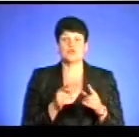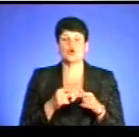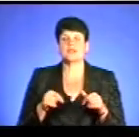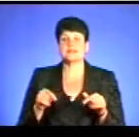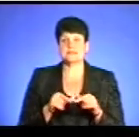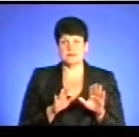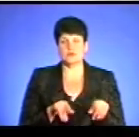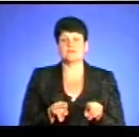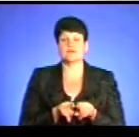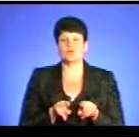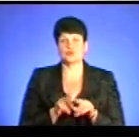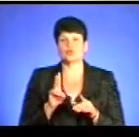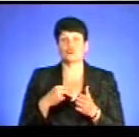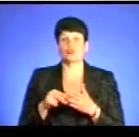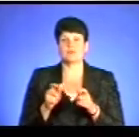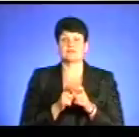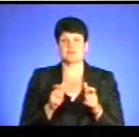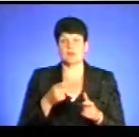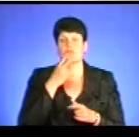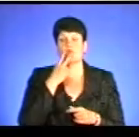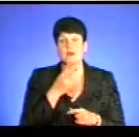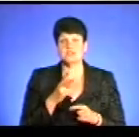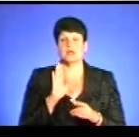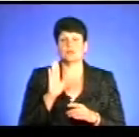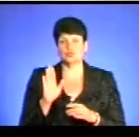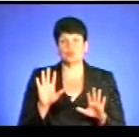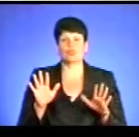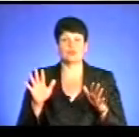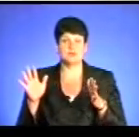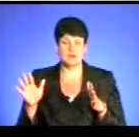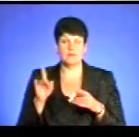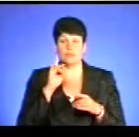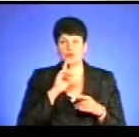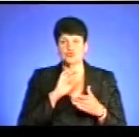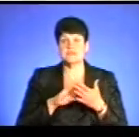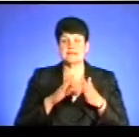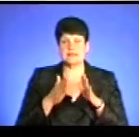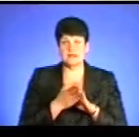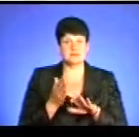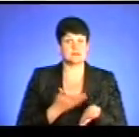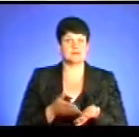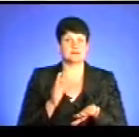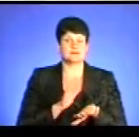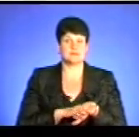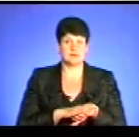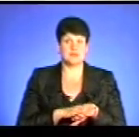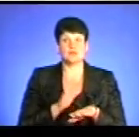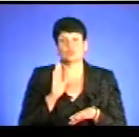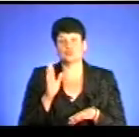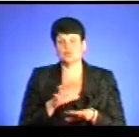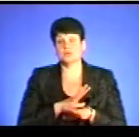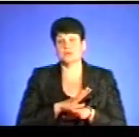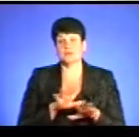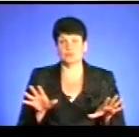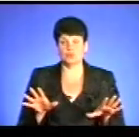і також від тих, хто купив квитки, побачимо, як будуть події розгортатися. Але поки що ситуація напружена і, власне, чи відбудеться, чи не